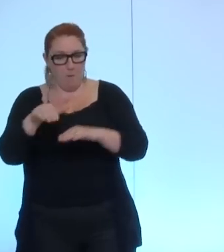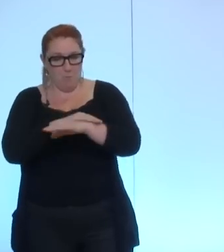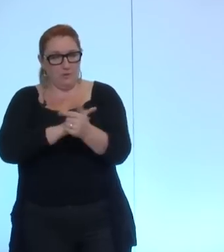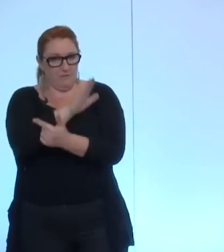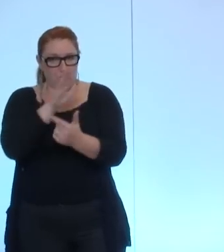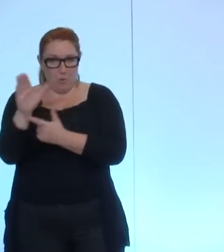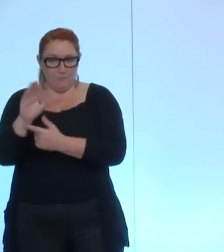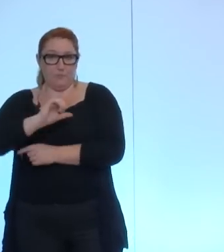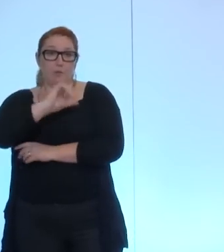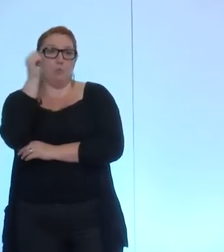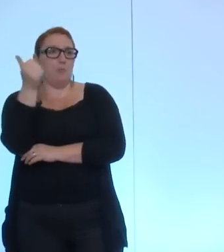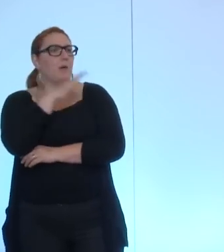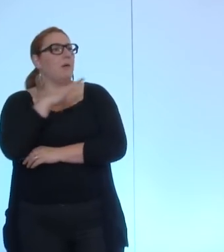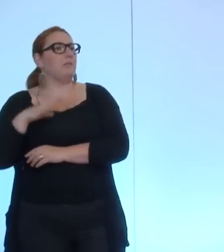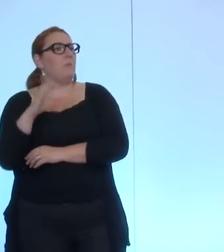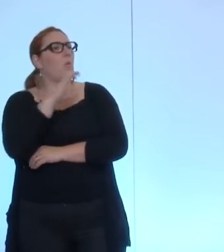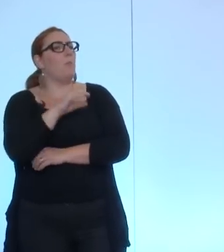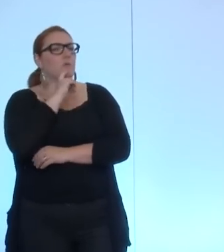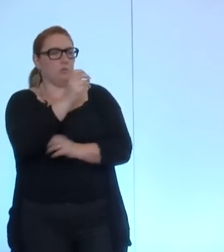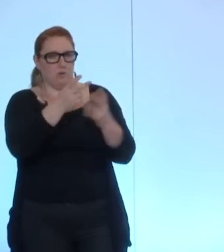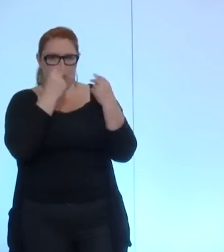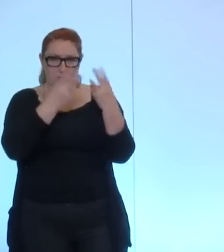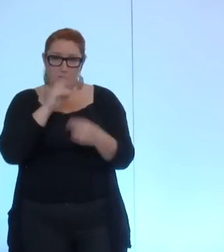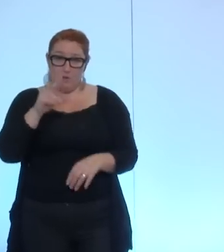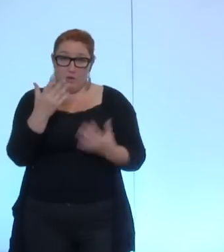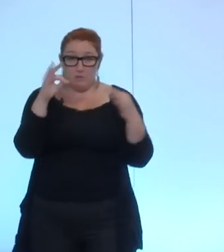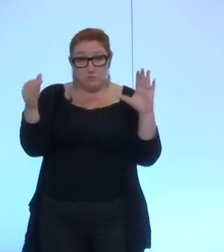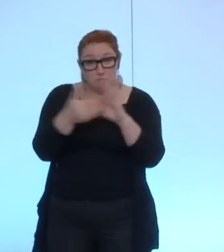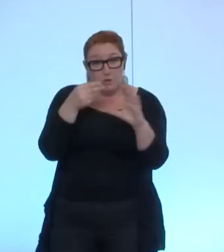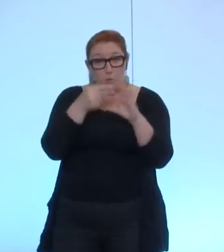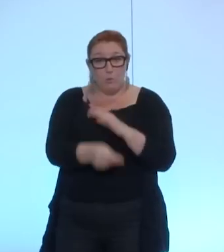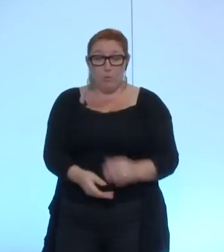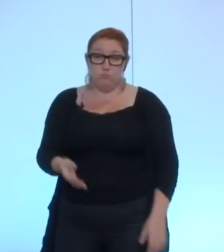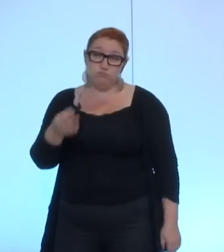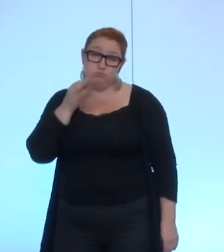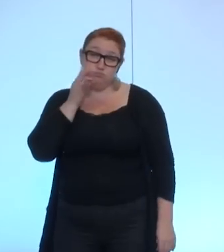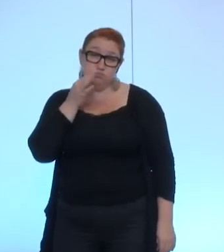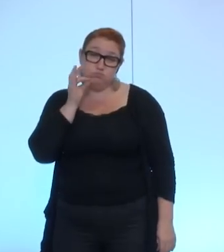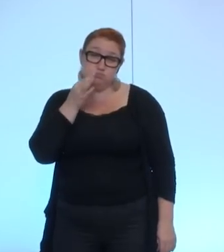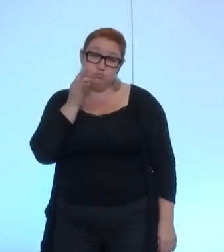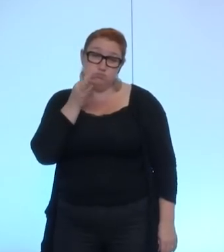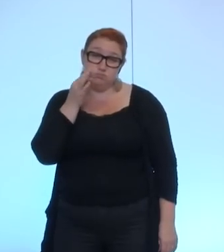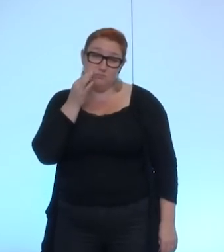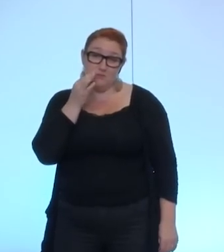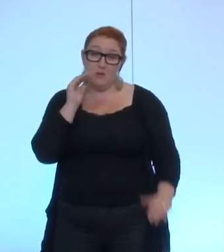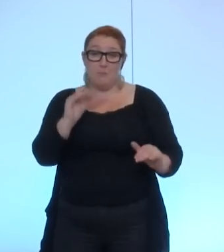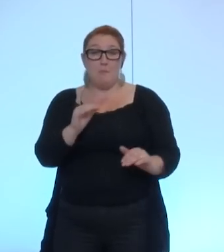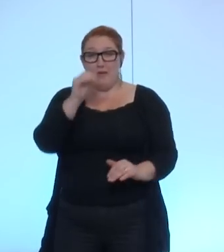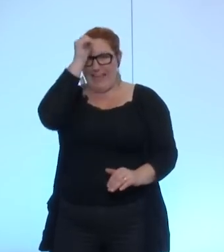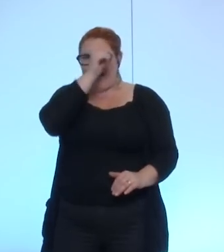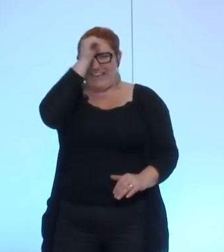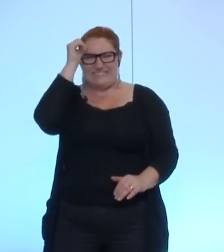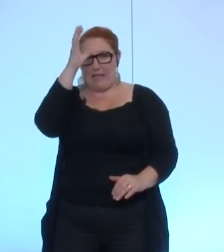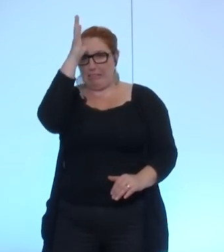la première c'est que 10 000 euros madame Comparat vous l'avez dit c'est une goutte d'eau dans la mer surtout même si on y rajoute 10 000 euros pour les chrétiens d'Irak